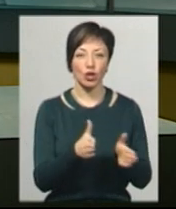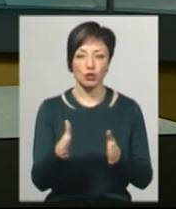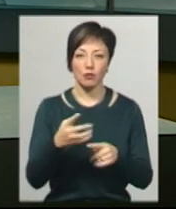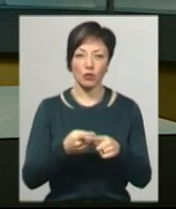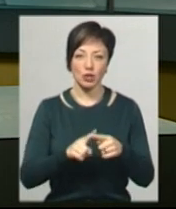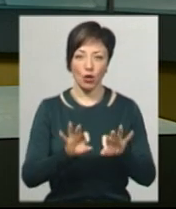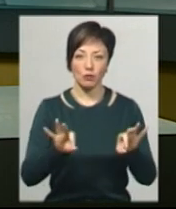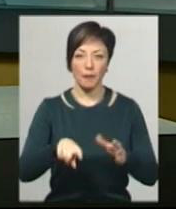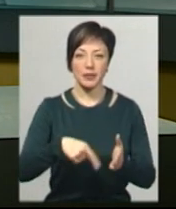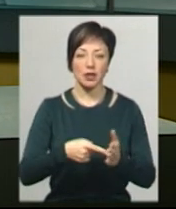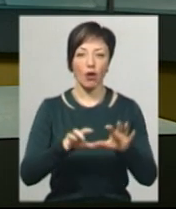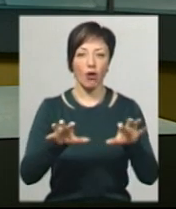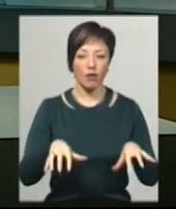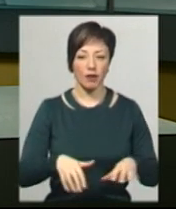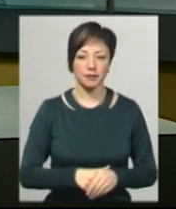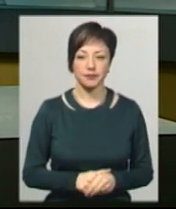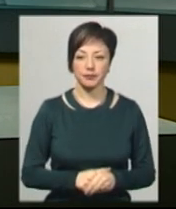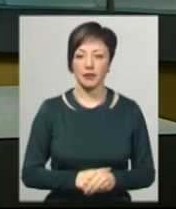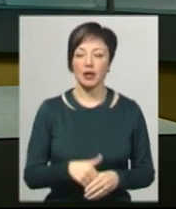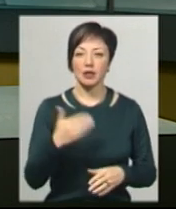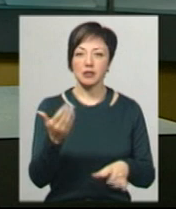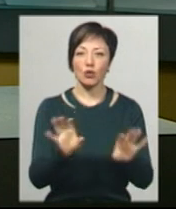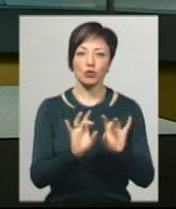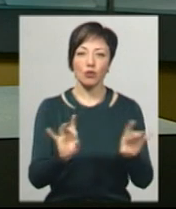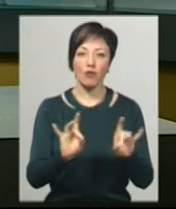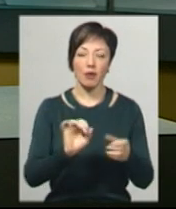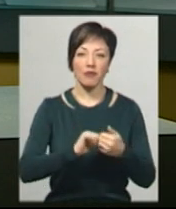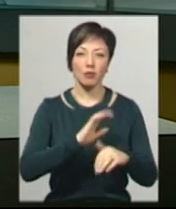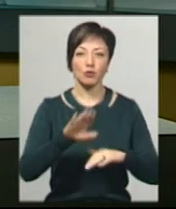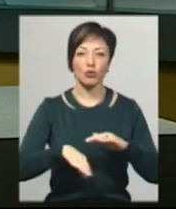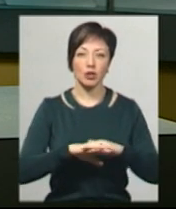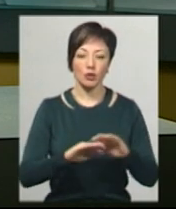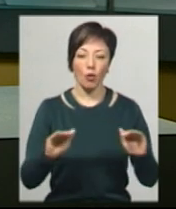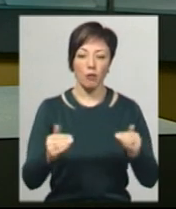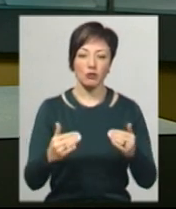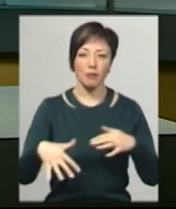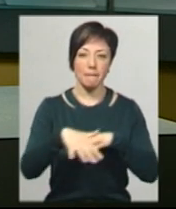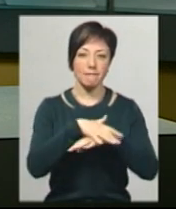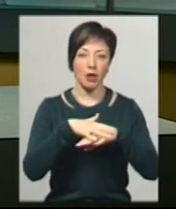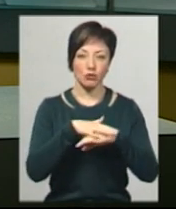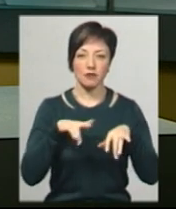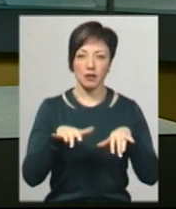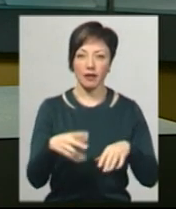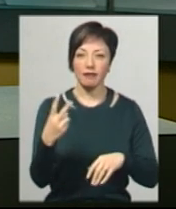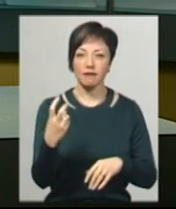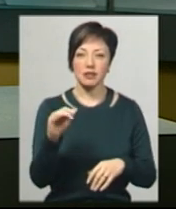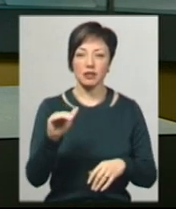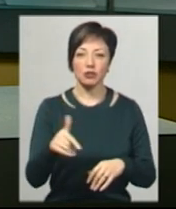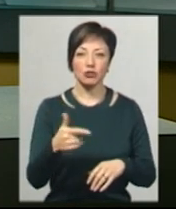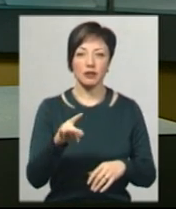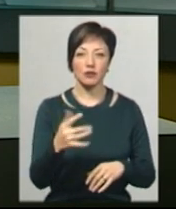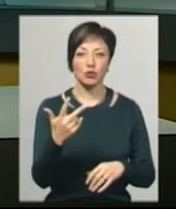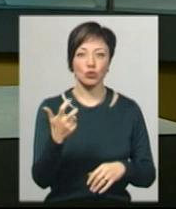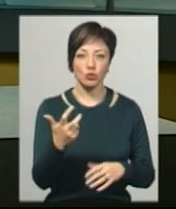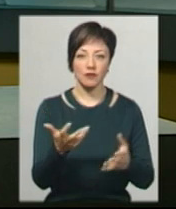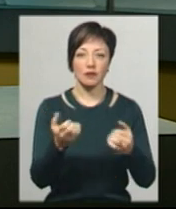Про це розповів міський голова Михайло Сімашкевич. За його словами, у Кам'янці-Подільському обмежать масові заходи. 200 тисяч гривень із 300